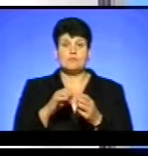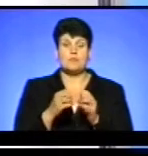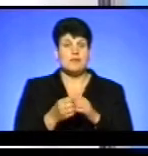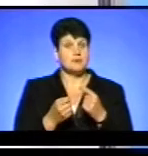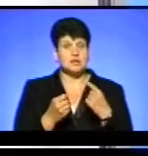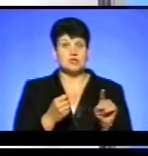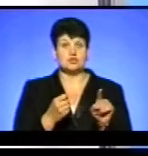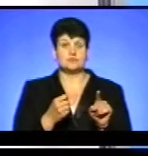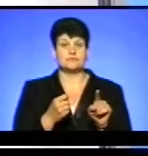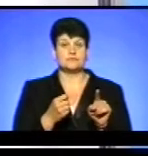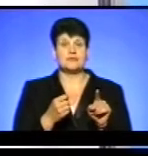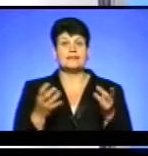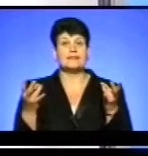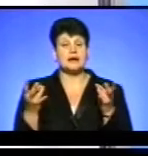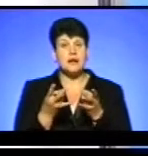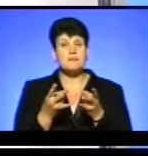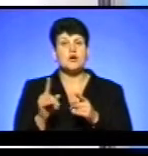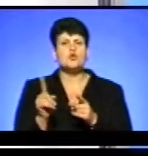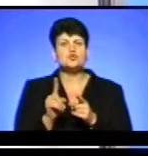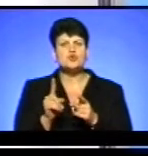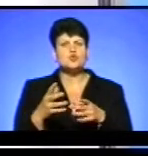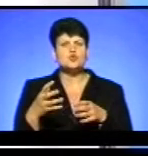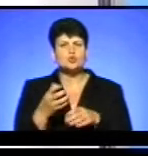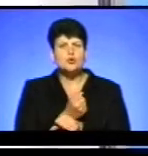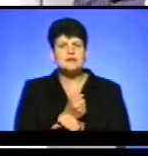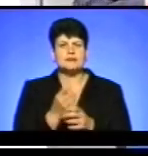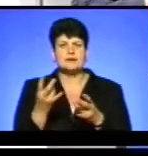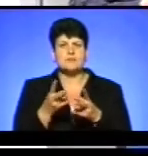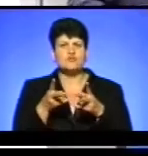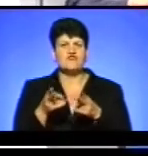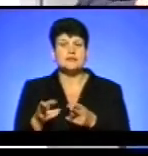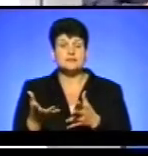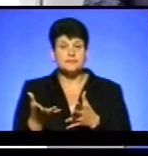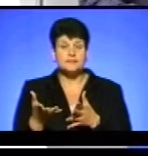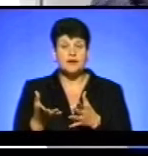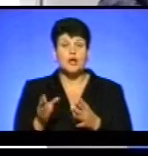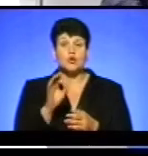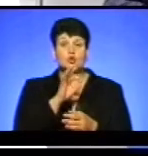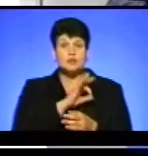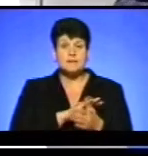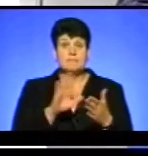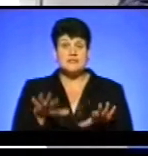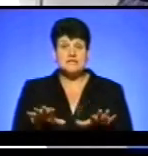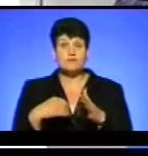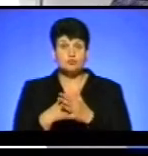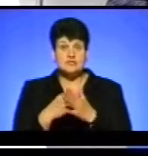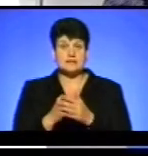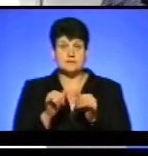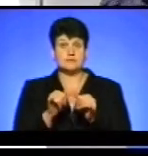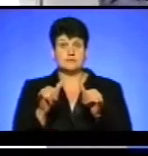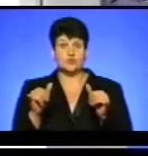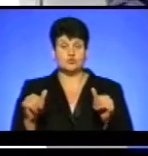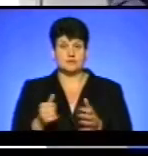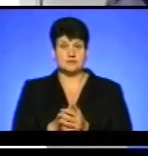намагаються вирішувати? Треба щось вкорочувати, треба щось вризати. Хоча дохідність місцевих бюджетів зростає в року в рік.